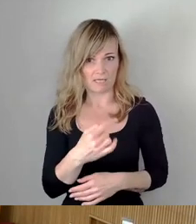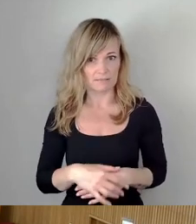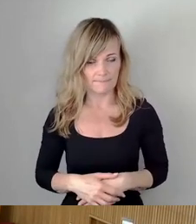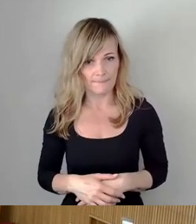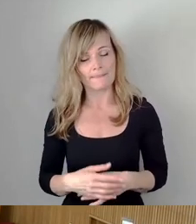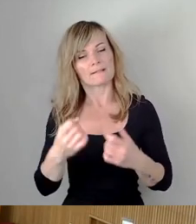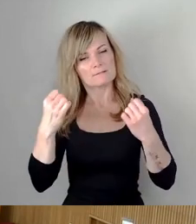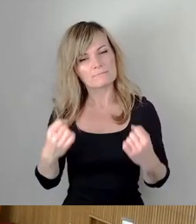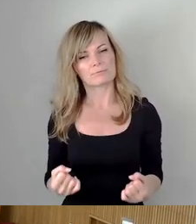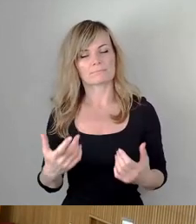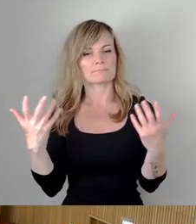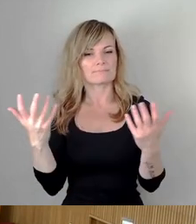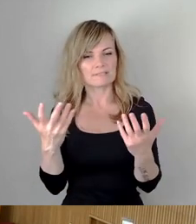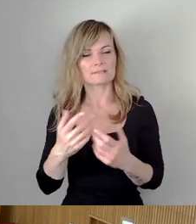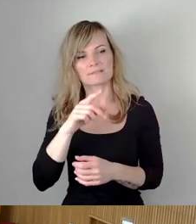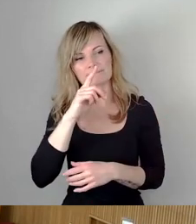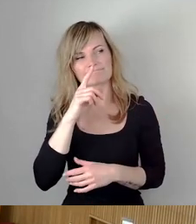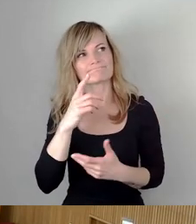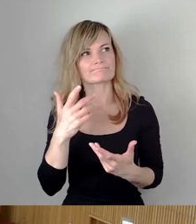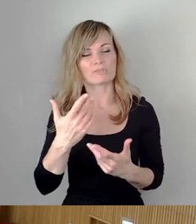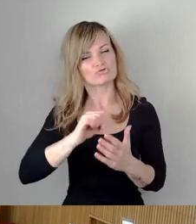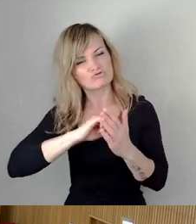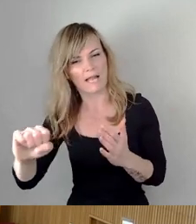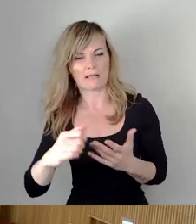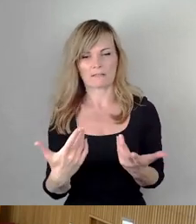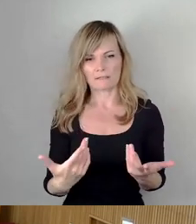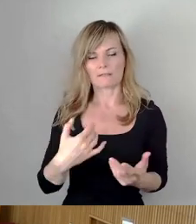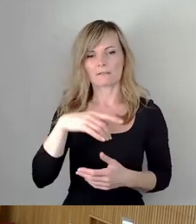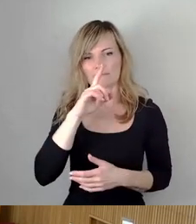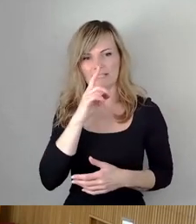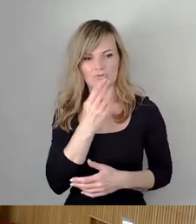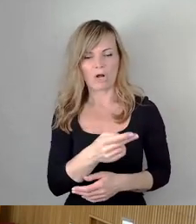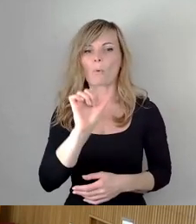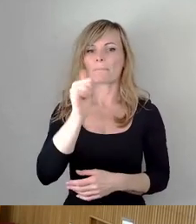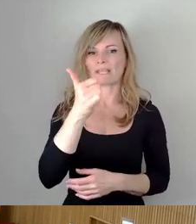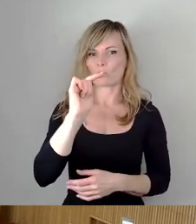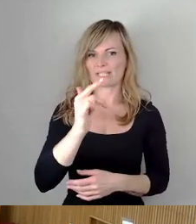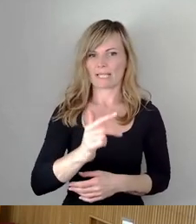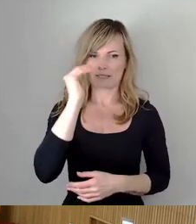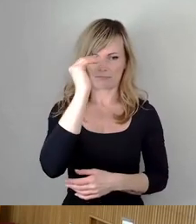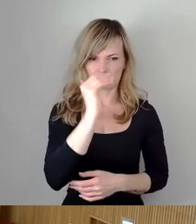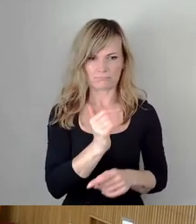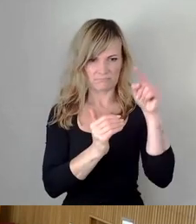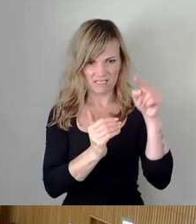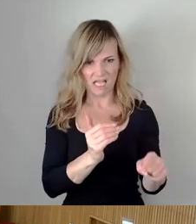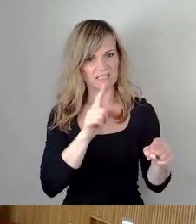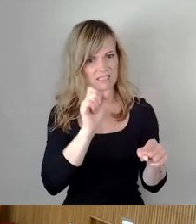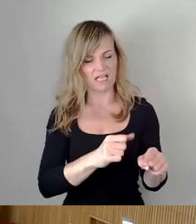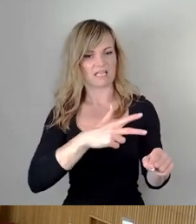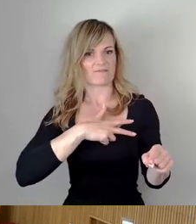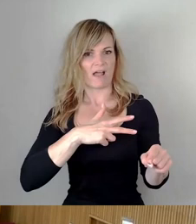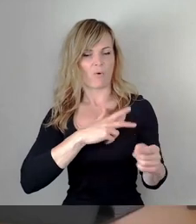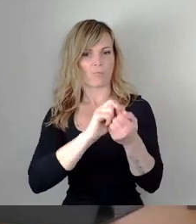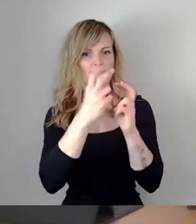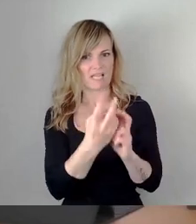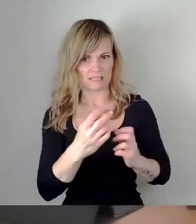Beschleuniger ist, wenn wir uns darauf konzentrieren in der Prioritätensetzung, was wir auch real umsetzen können. Sie können sich